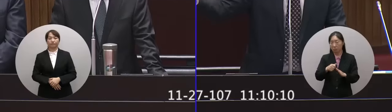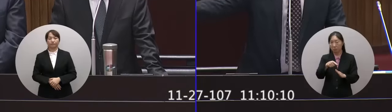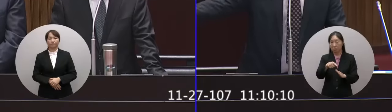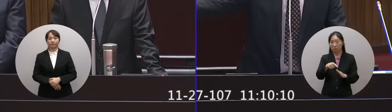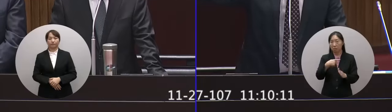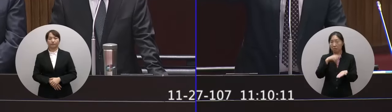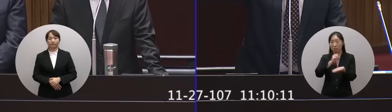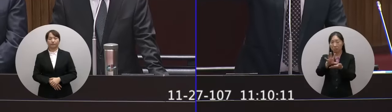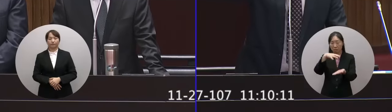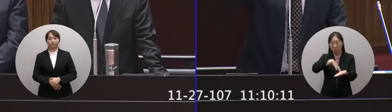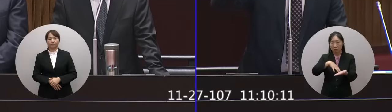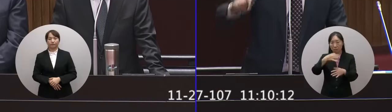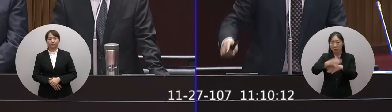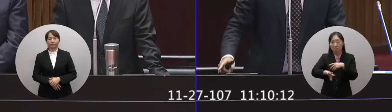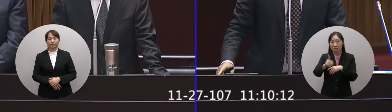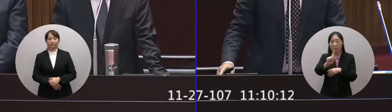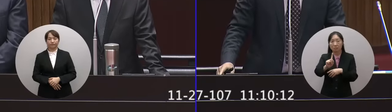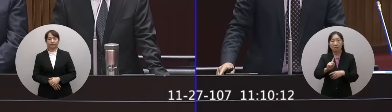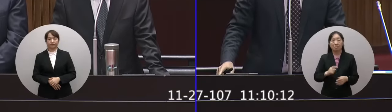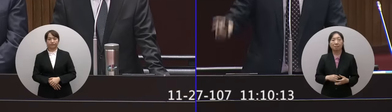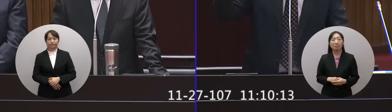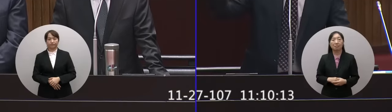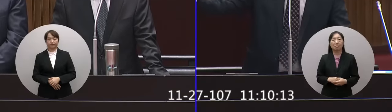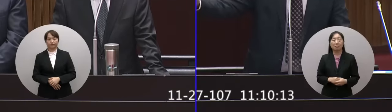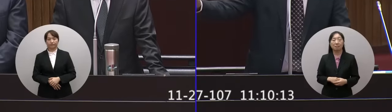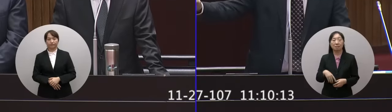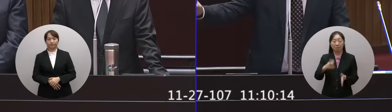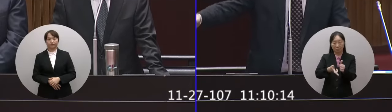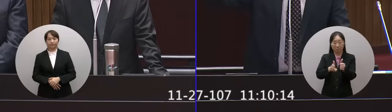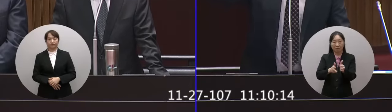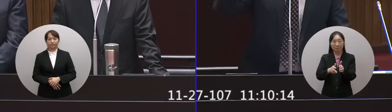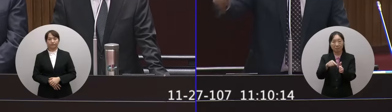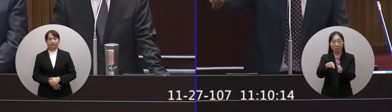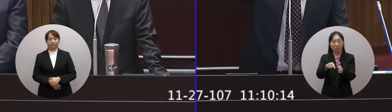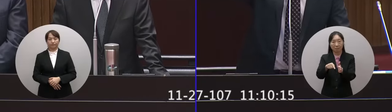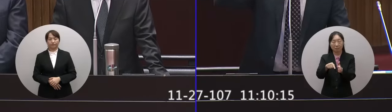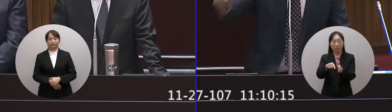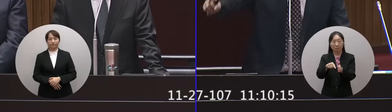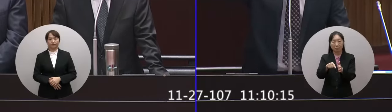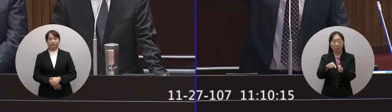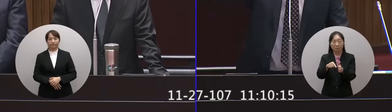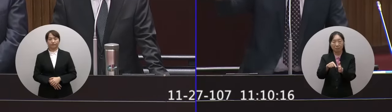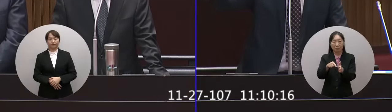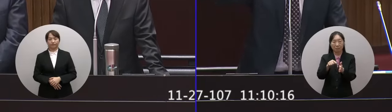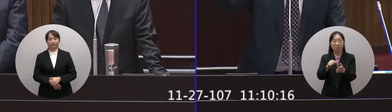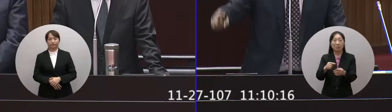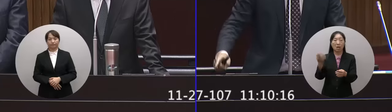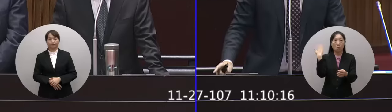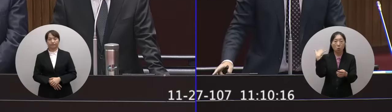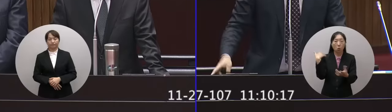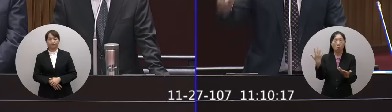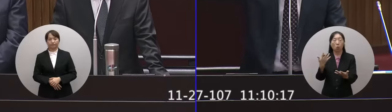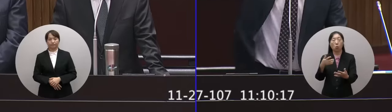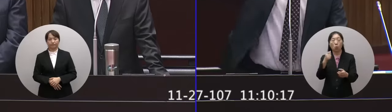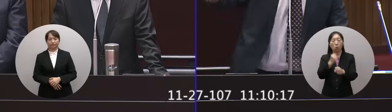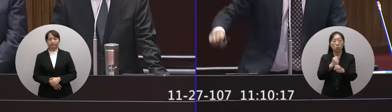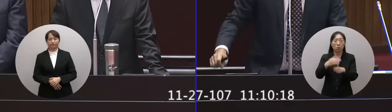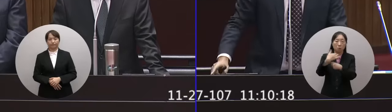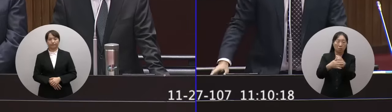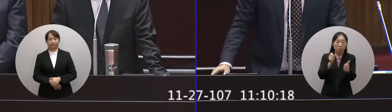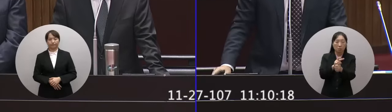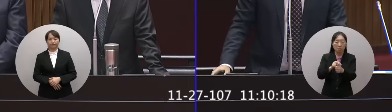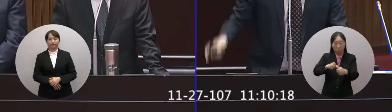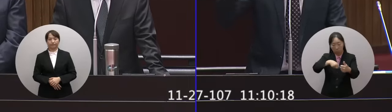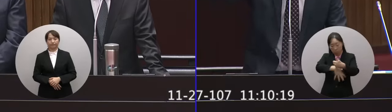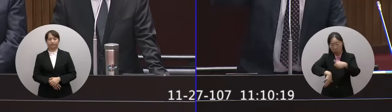他們的報告裡面掃了一個很關鍵的台鐵整個後勤維修保養系統整個爛掉